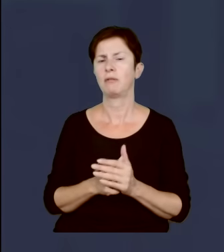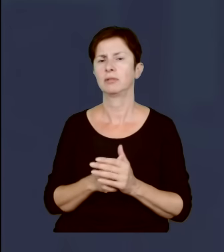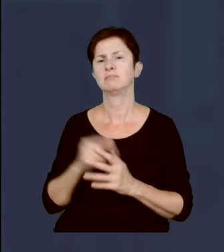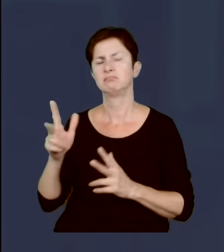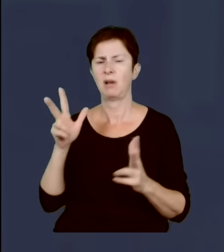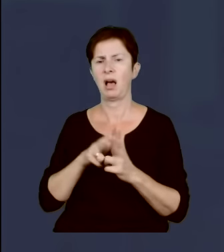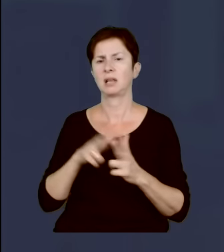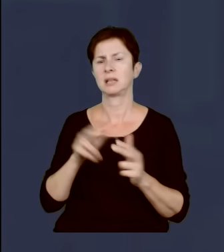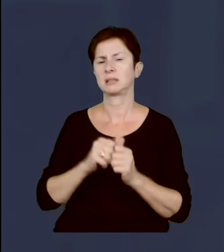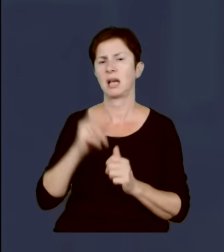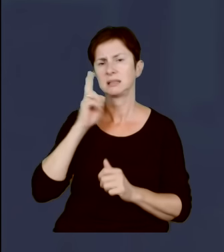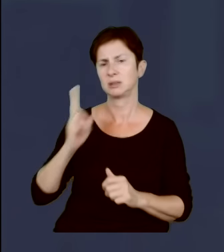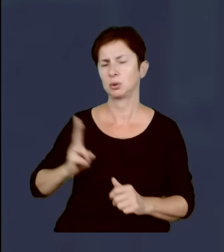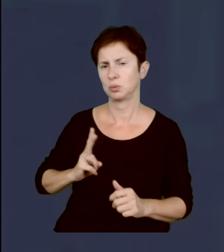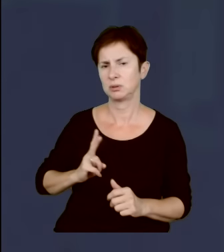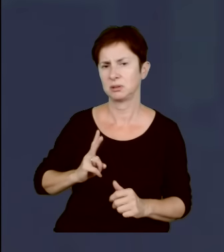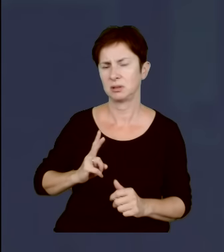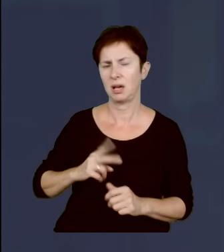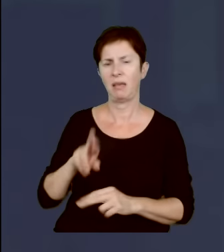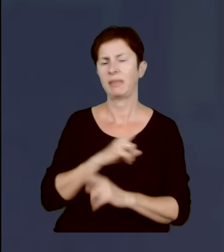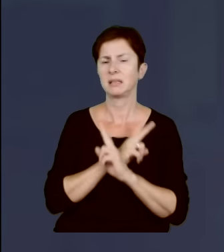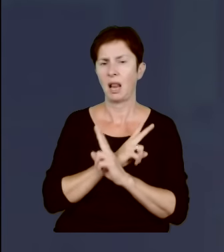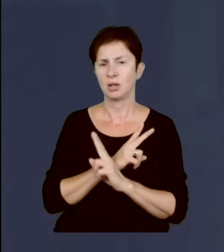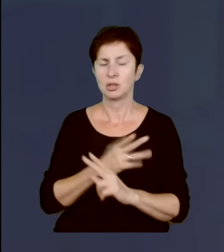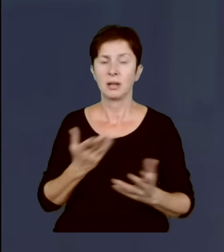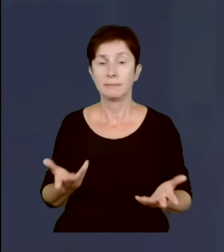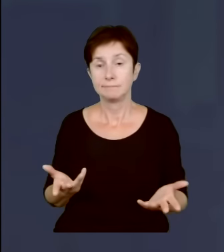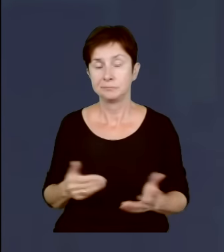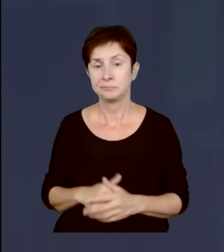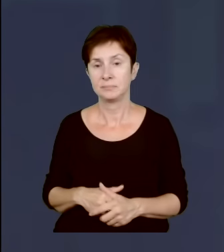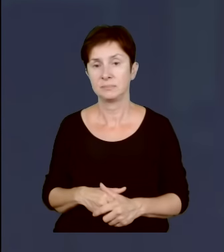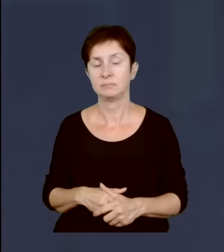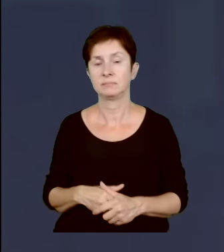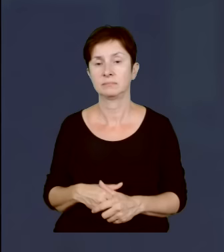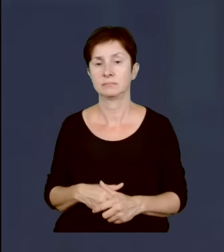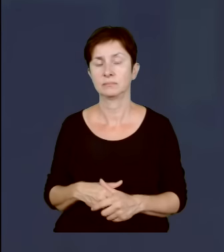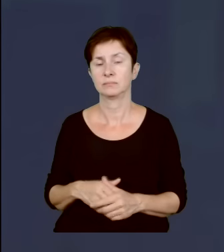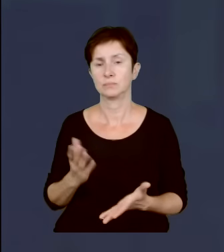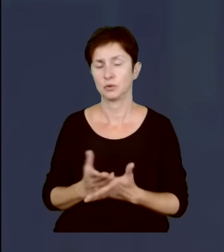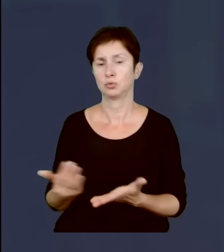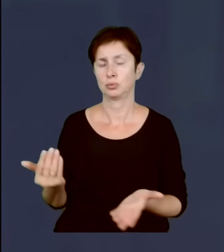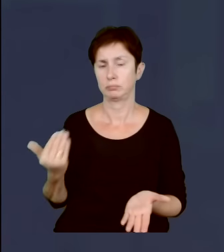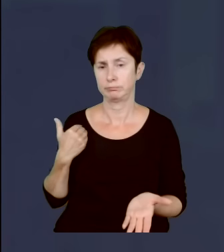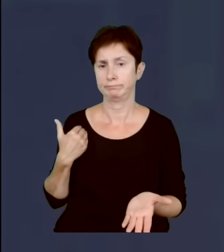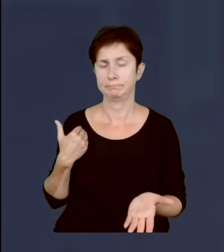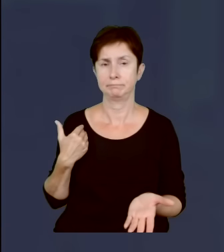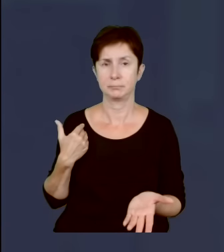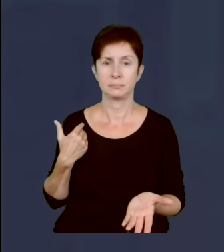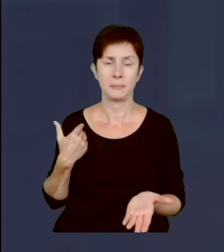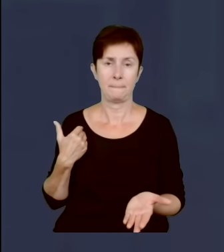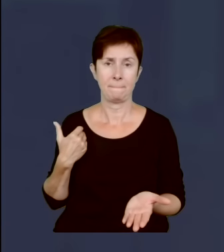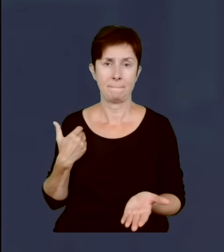instytucje niezależne. No przecież już mieliśmy tak w